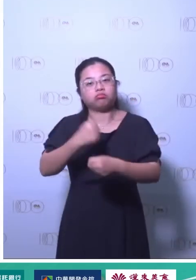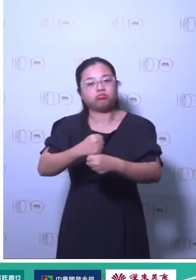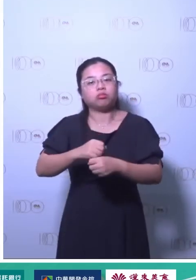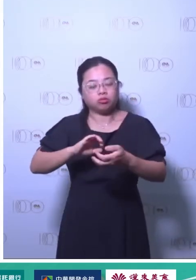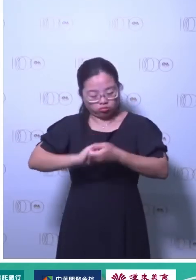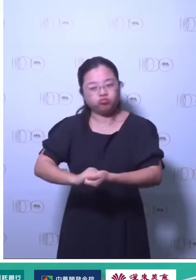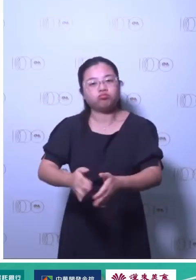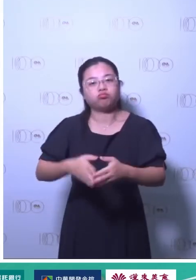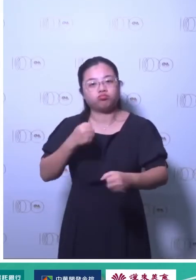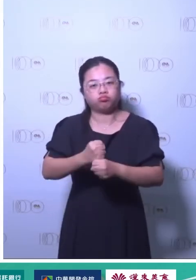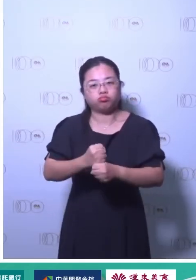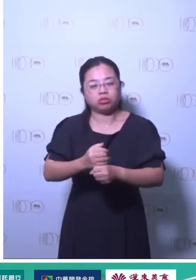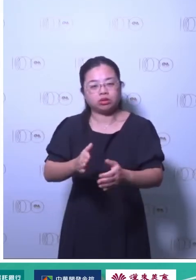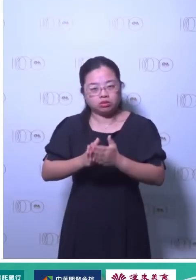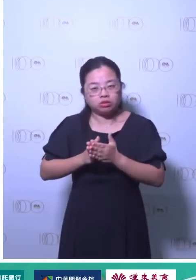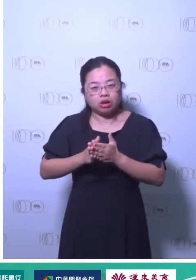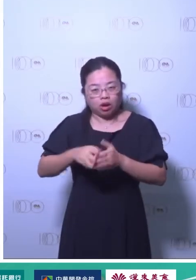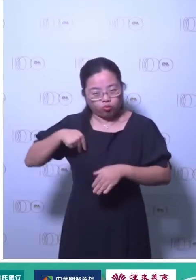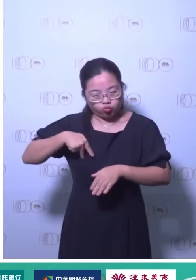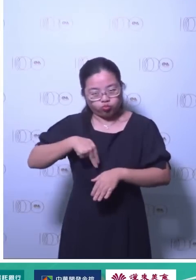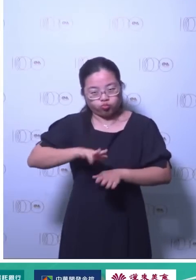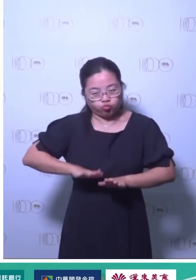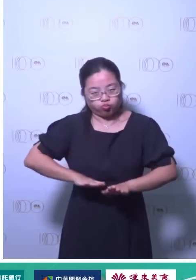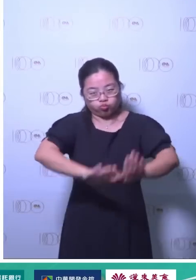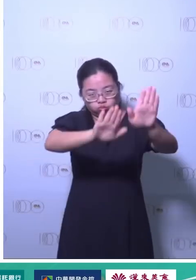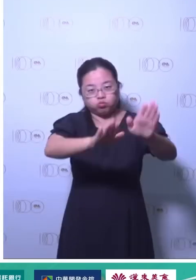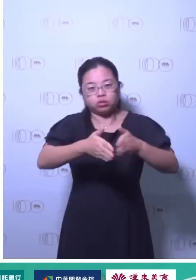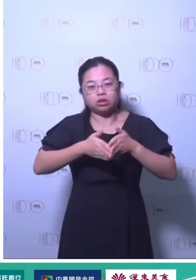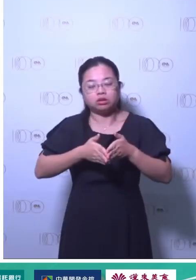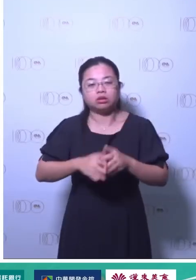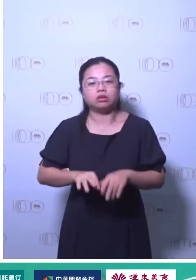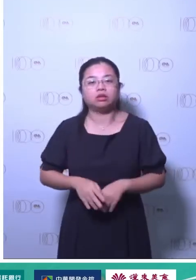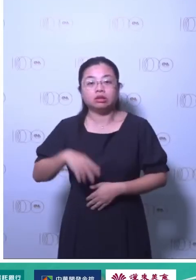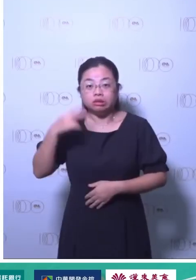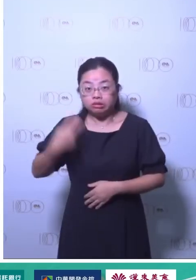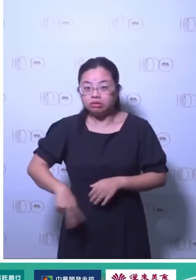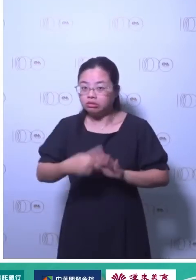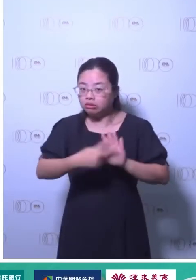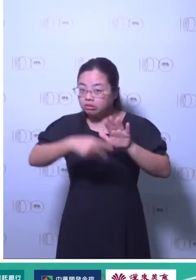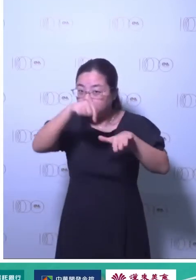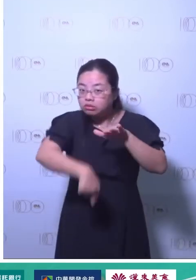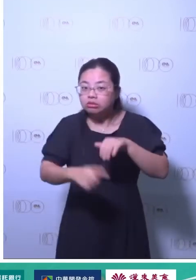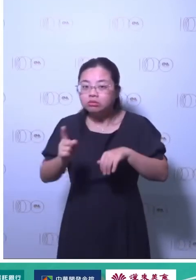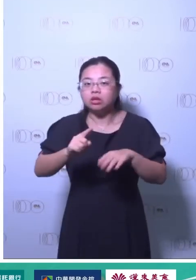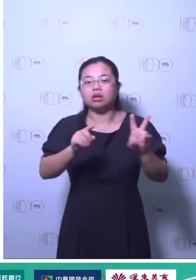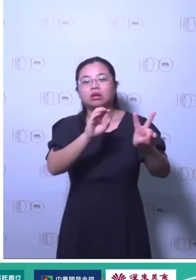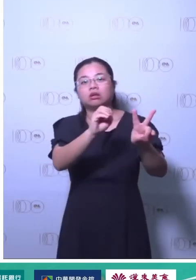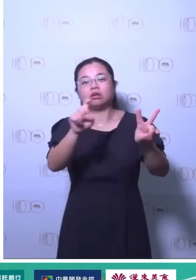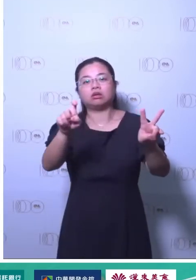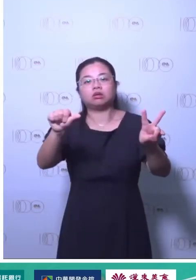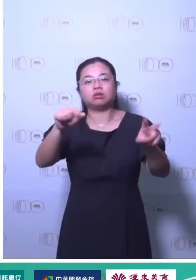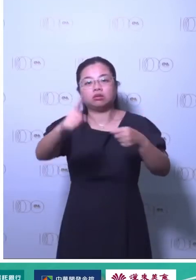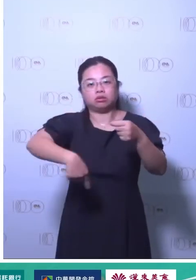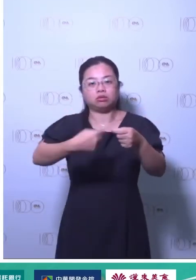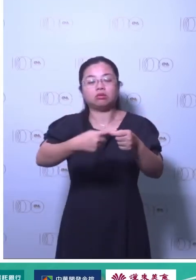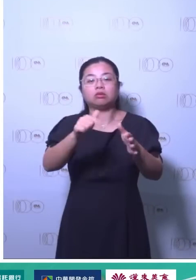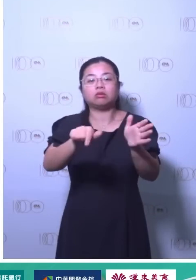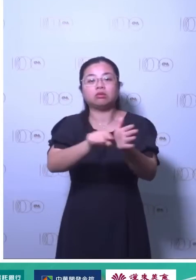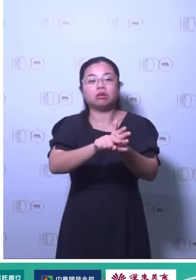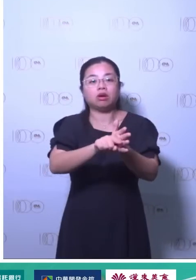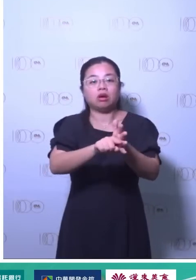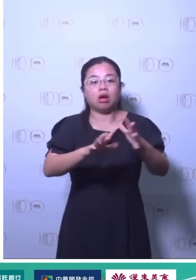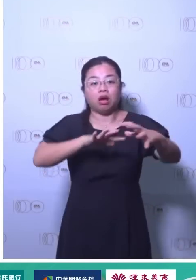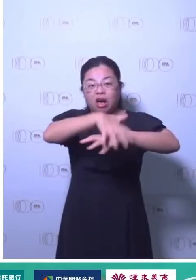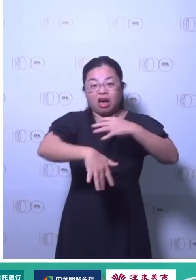事不光光只是它重要而是因为全世界现在有共识大家说好要做所以是因为大家说好要做